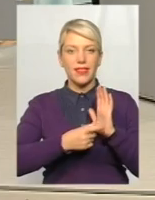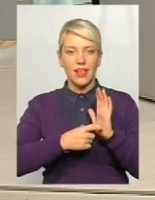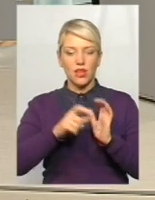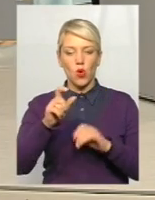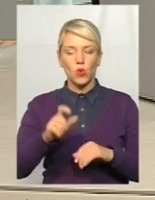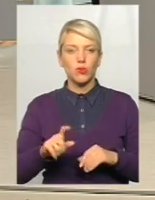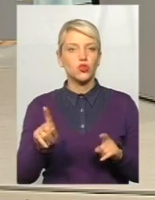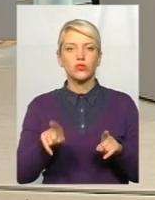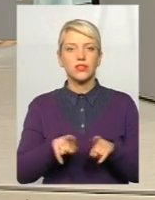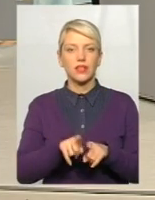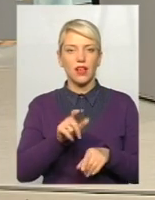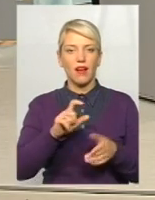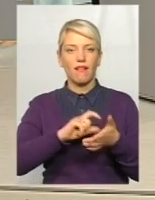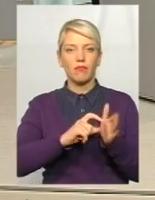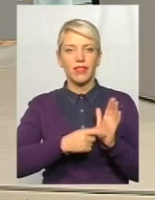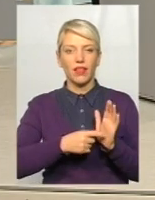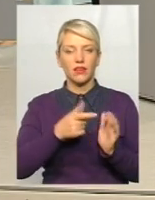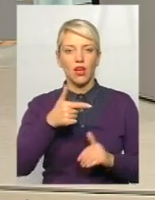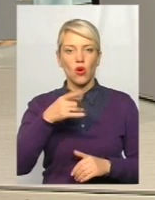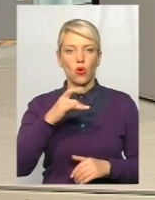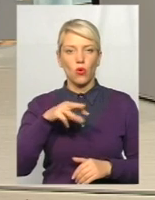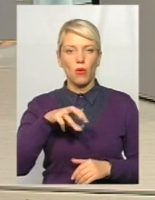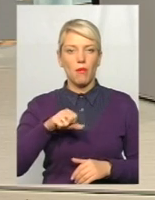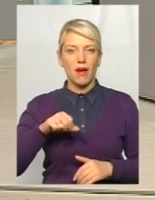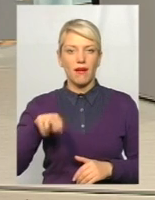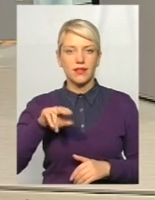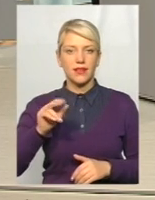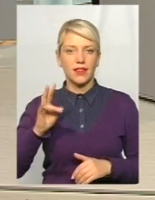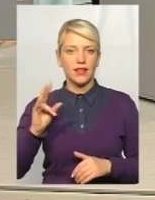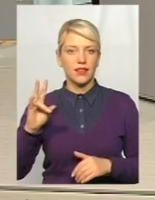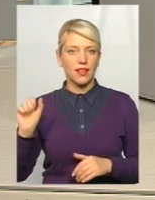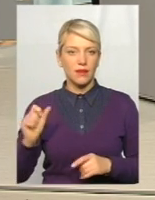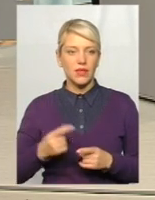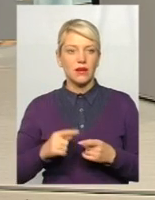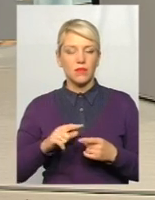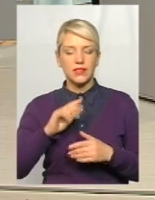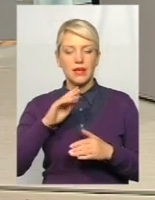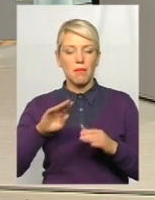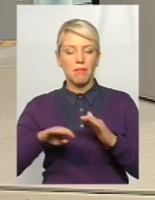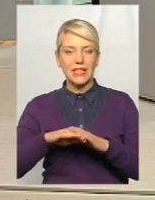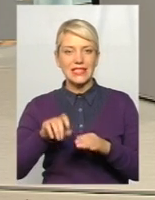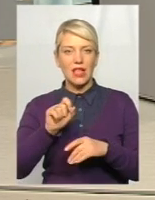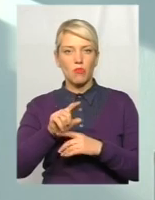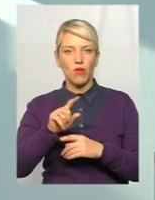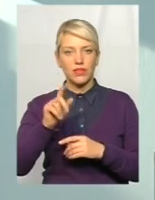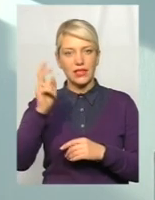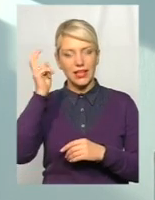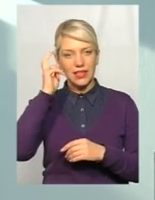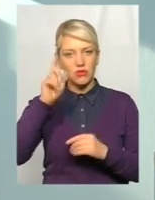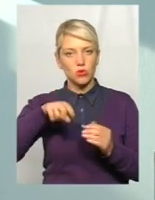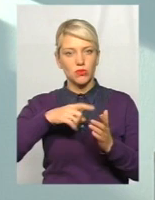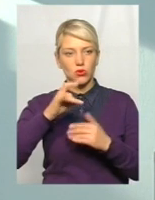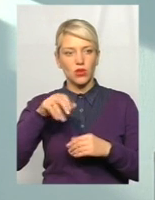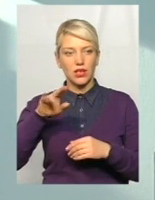громадянина. От що він всього включає? Знову таки, ми влаштовуємо під це замовлення, яке є в міськради, є можливість вимонтажити ту чи іншу